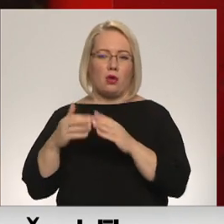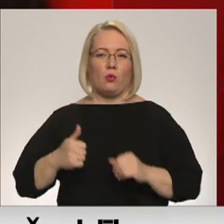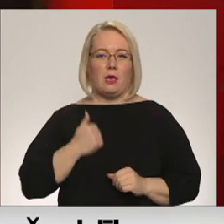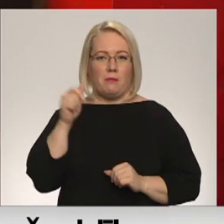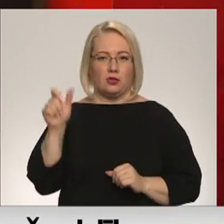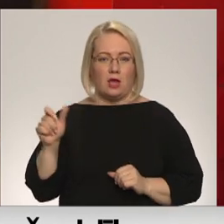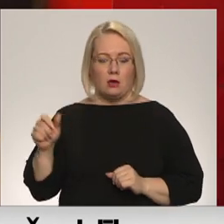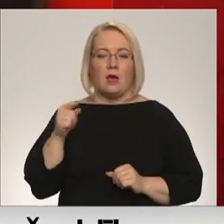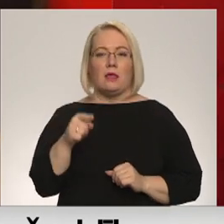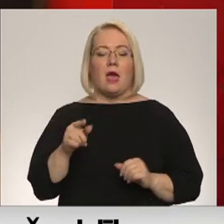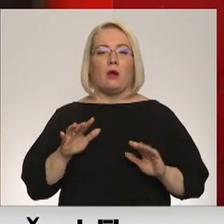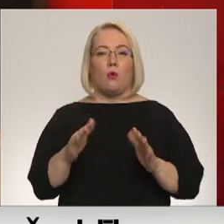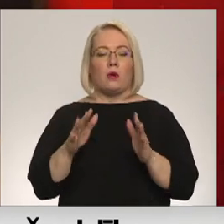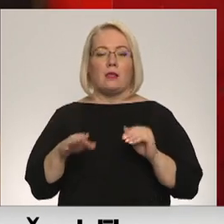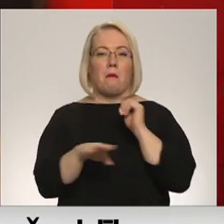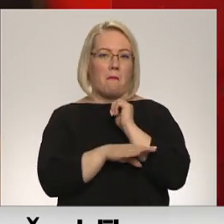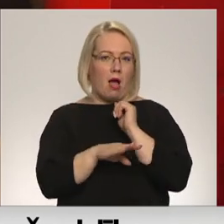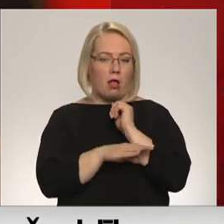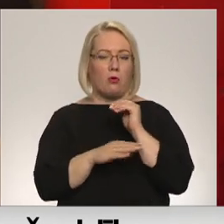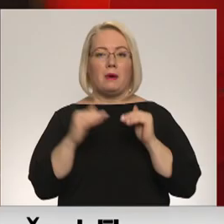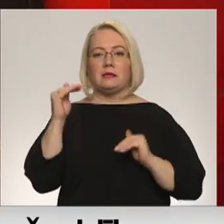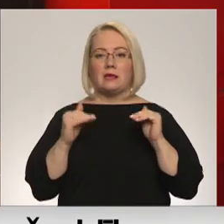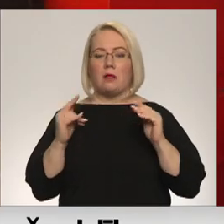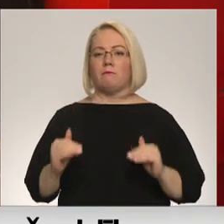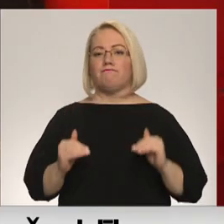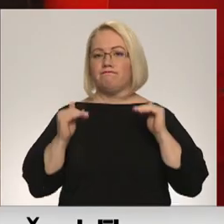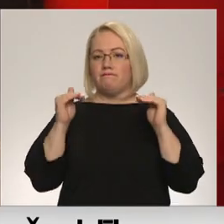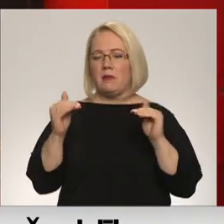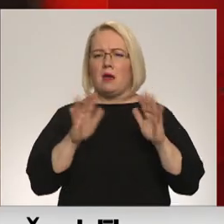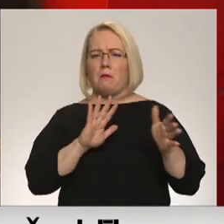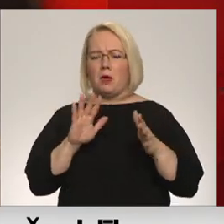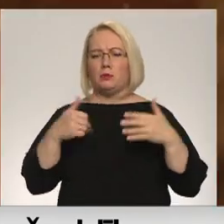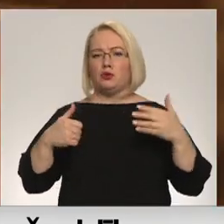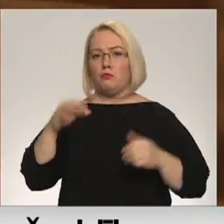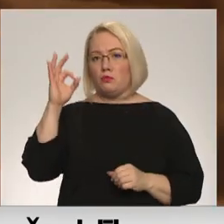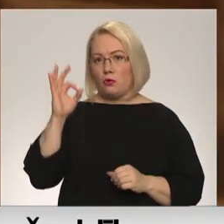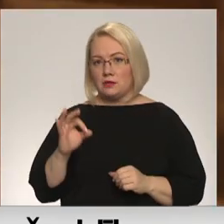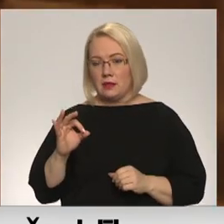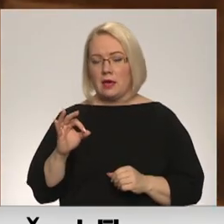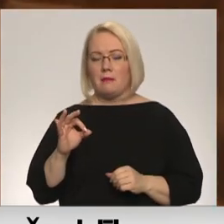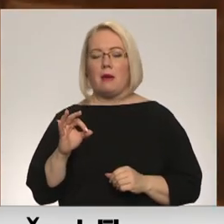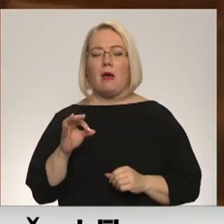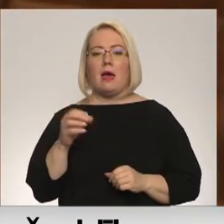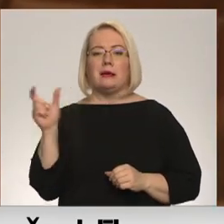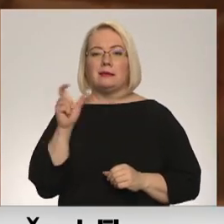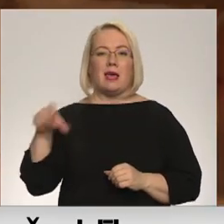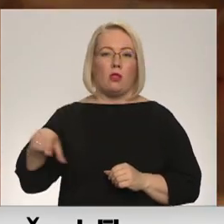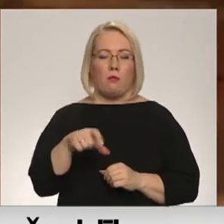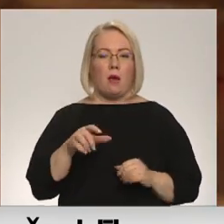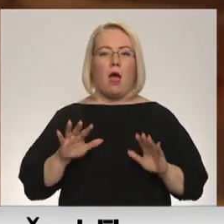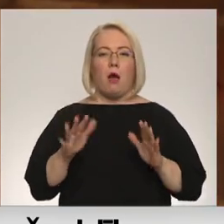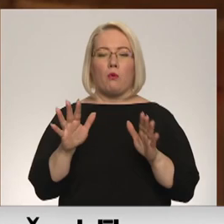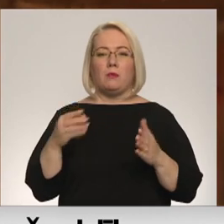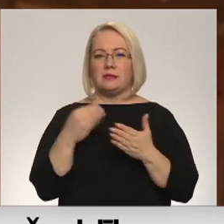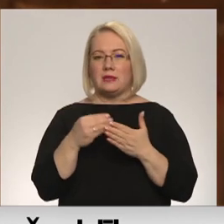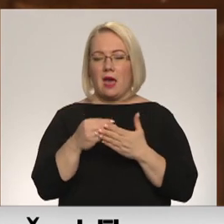šeit siltumu rada kurinot malku, tarifu nācijas paaugstināt par apmēram 60%. Zīmīgi, ka Zilapē apkuras tarifs